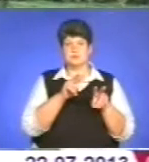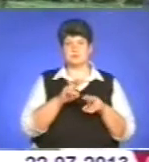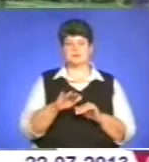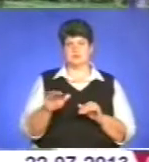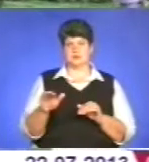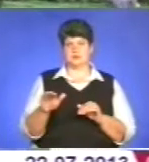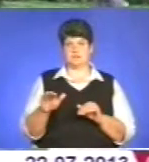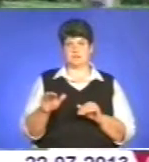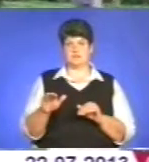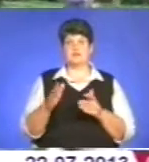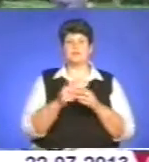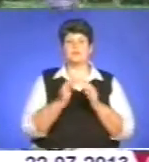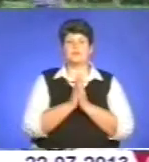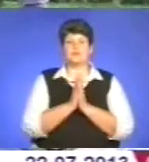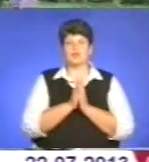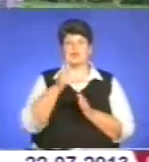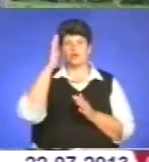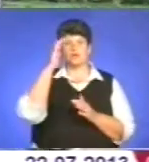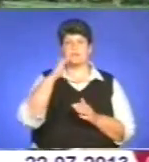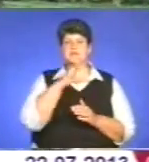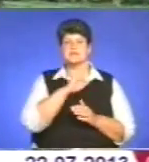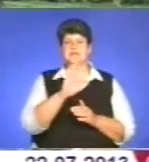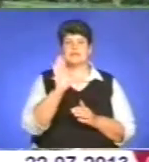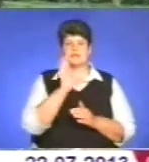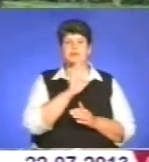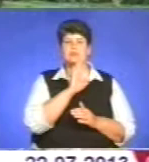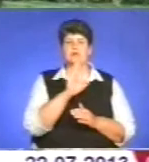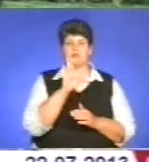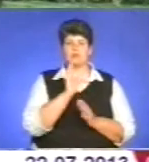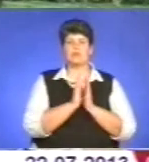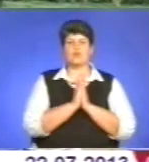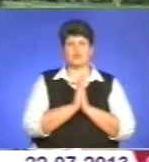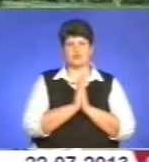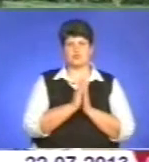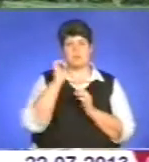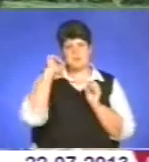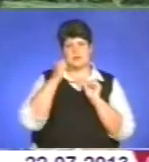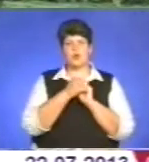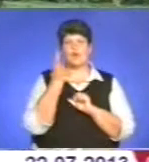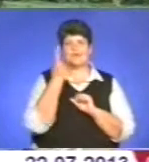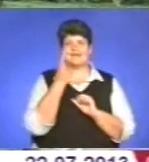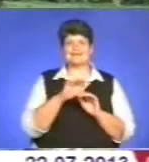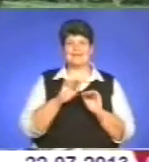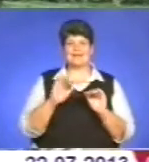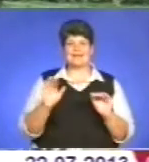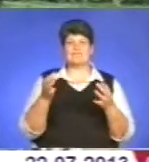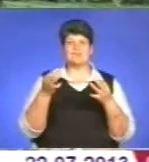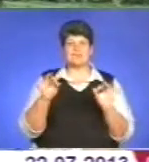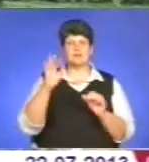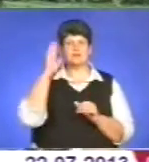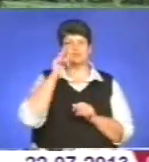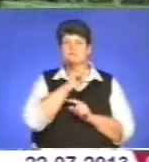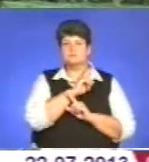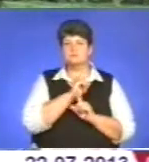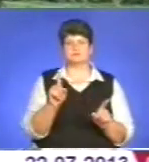до наших батьків, наших матерів, щоб вони в першу чергу пам'ятали, щоб одних дітей не відпускали на водойми.